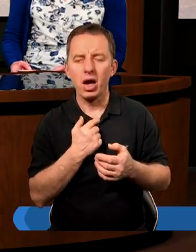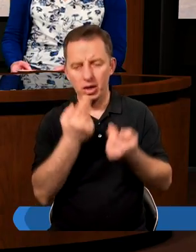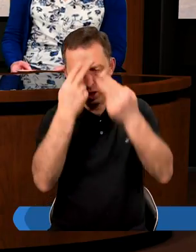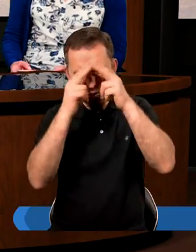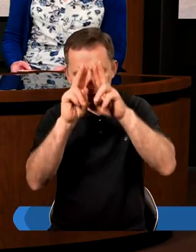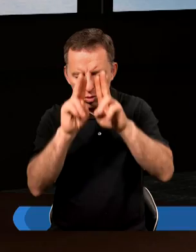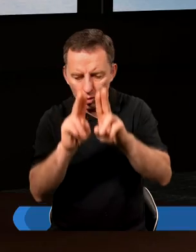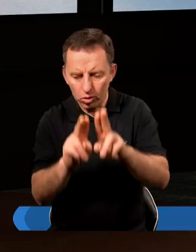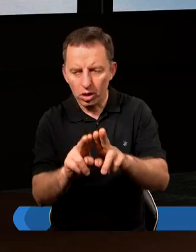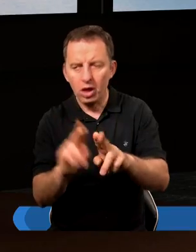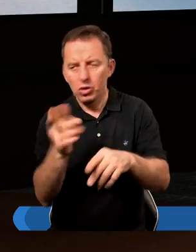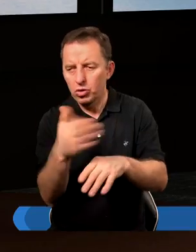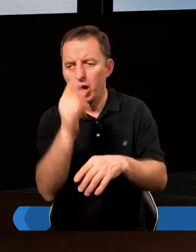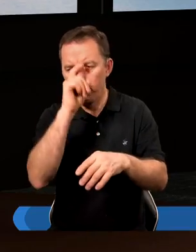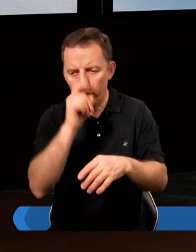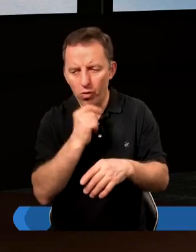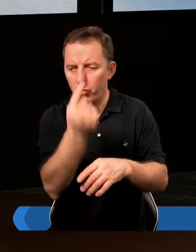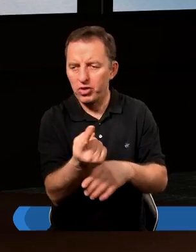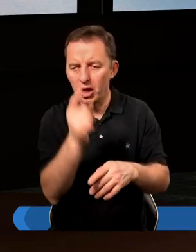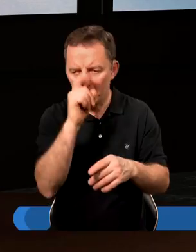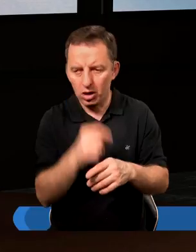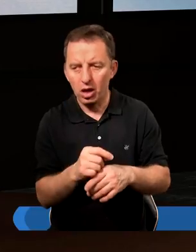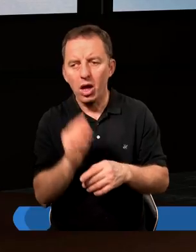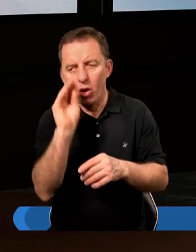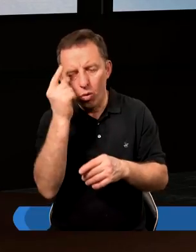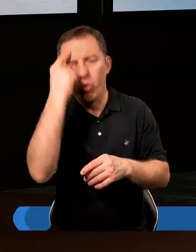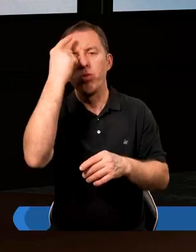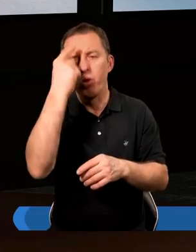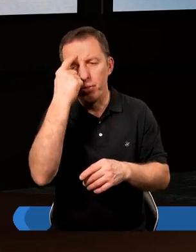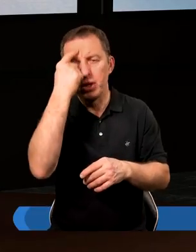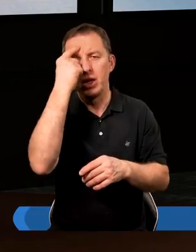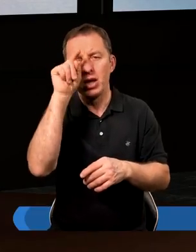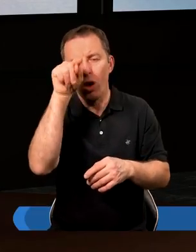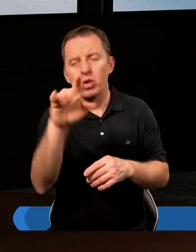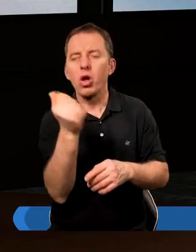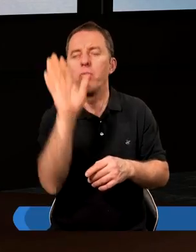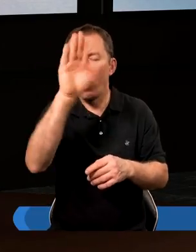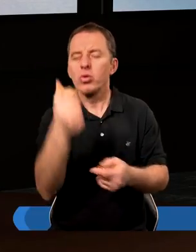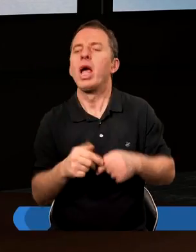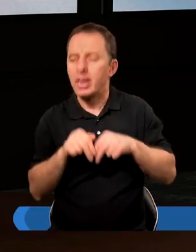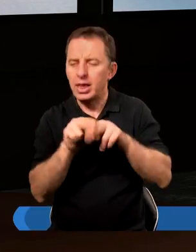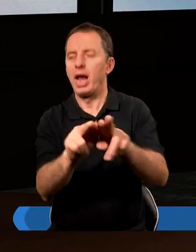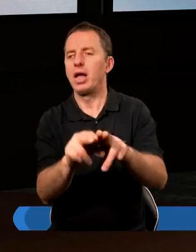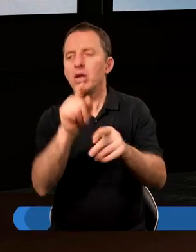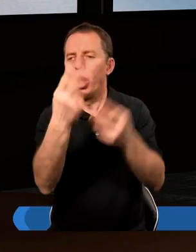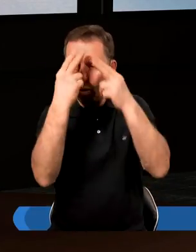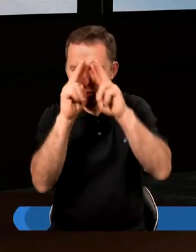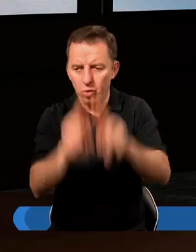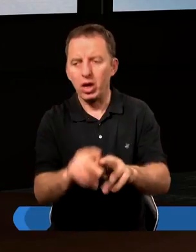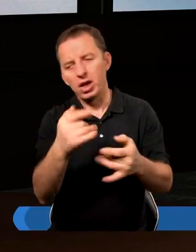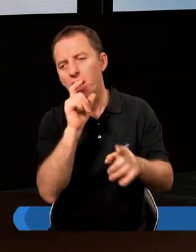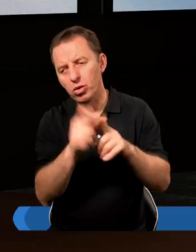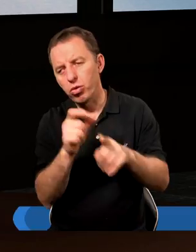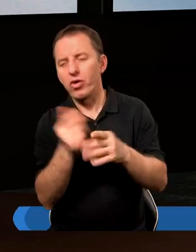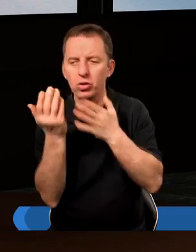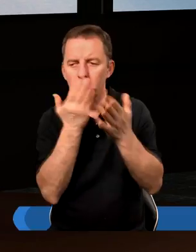uznania. Może źle powiedziane pragnie, ale jakby upomina się o to, co mu się należy. Żeby uznano, tak jak w